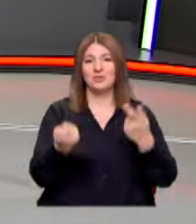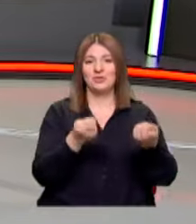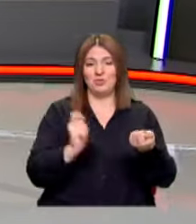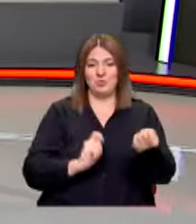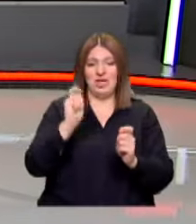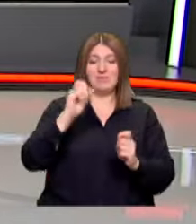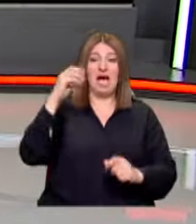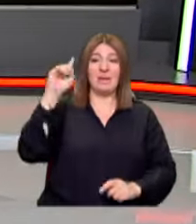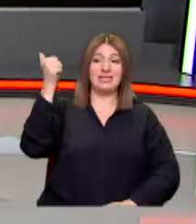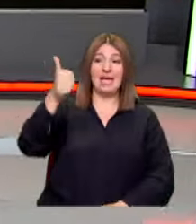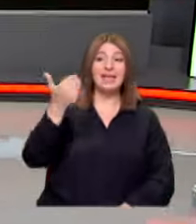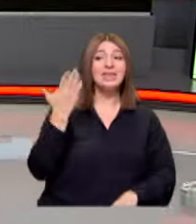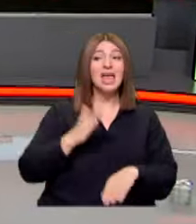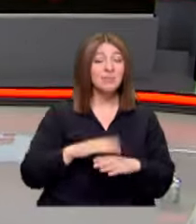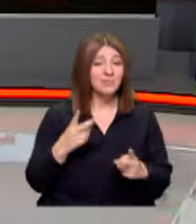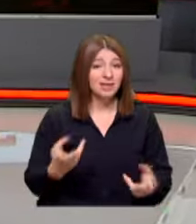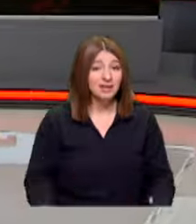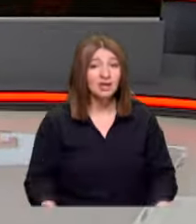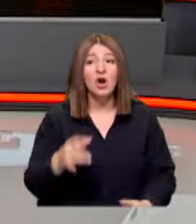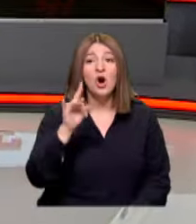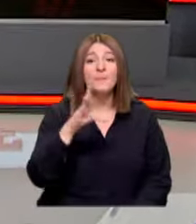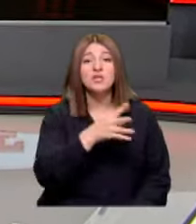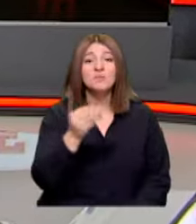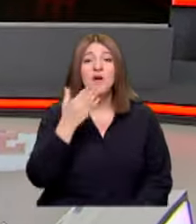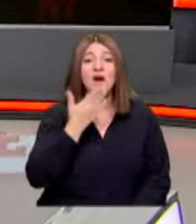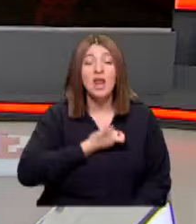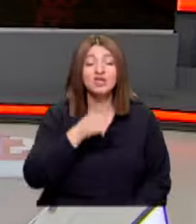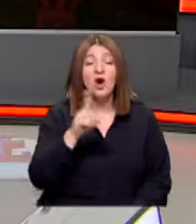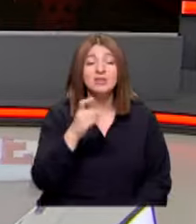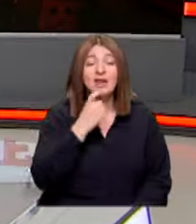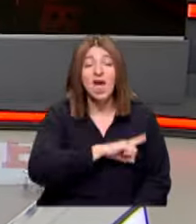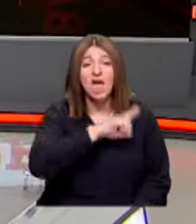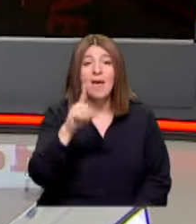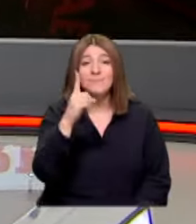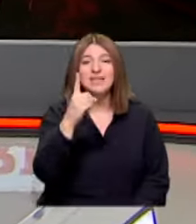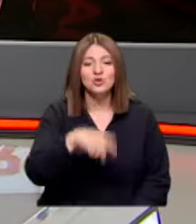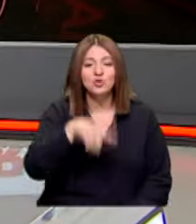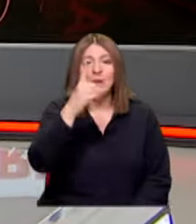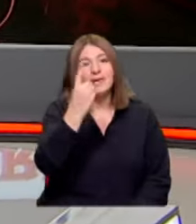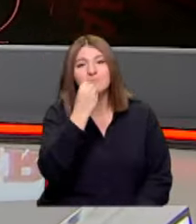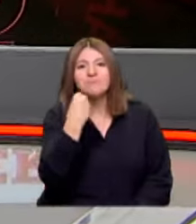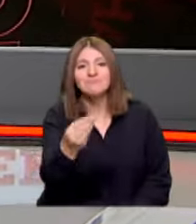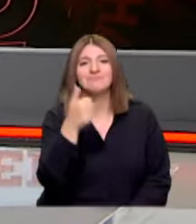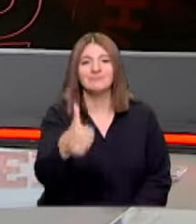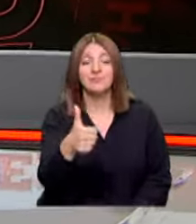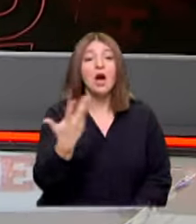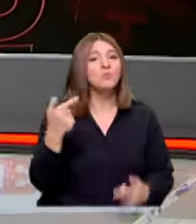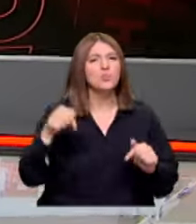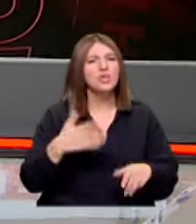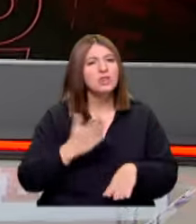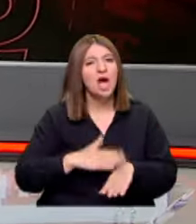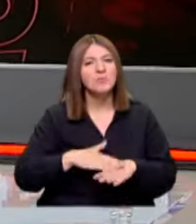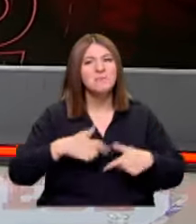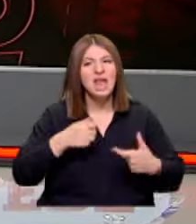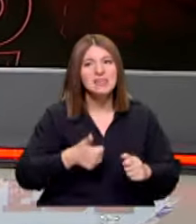kullansaydı AK Parti iktidarı ne yapabilirdi? 15 milyon öğrenciye 10 yıl Bir öğün yemek verebilirdi Ama bugün ne yapıyor